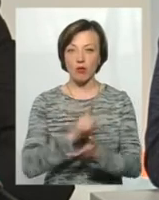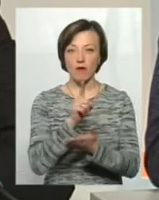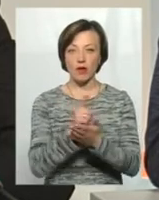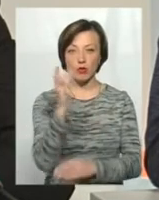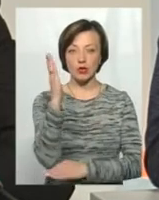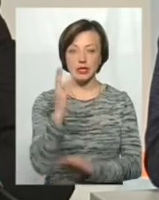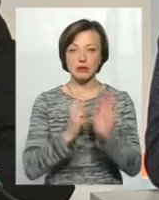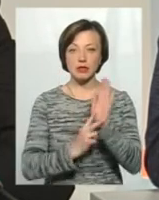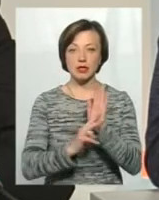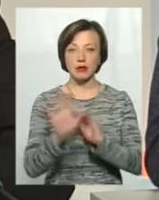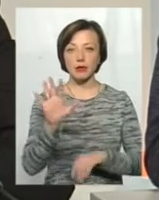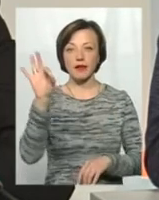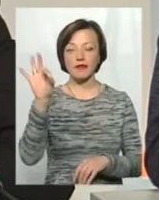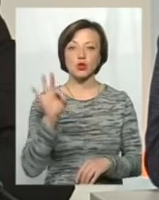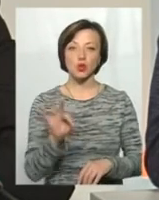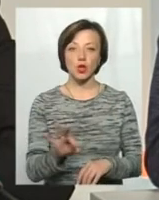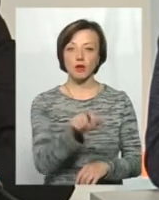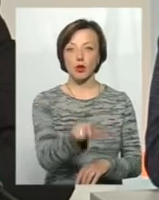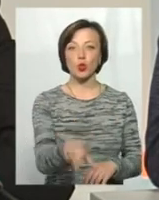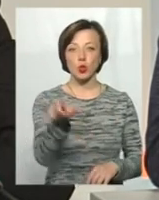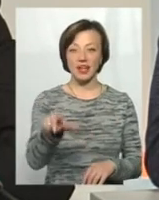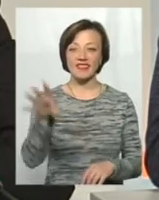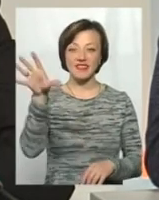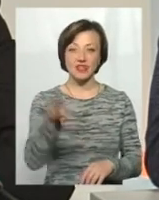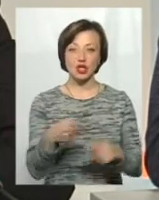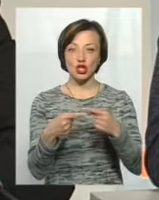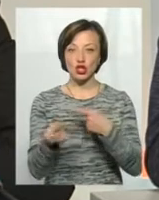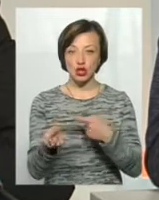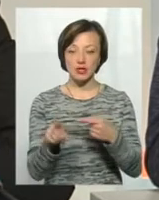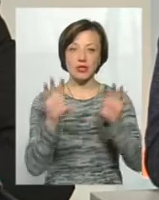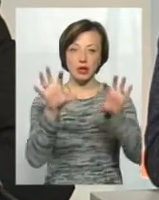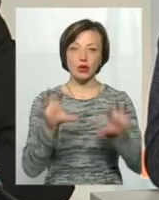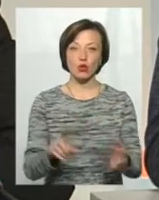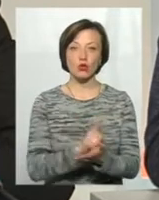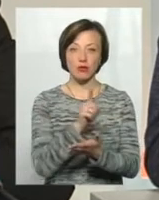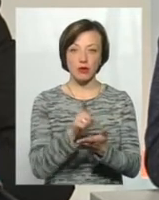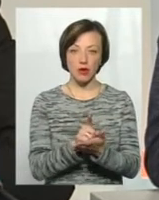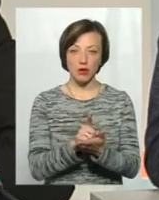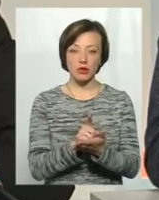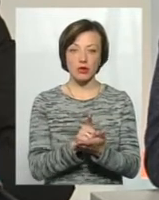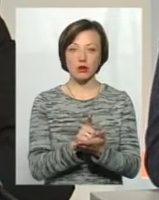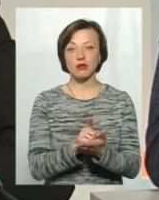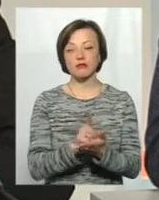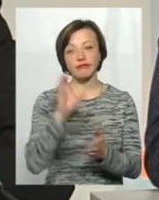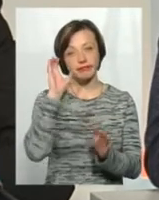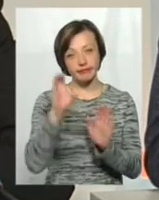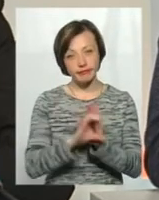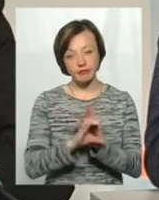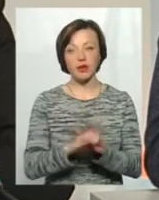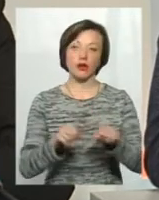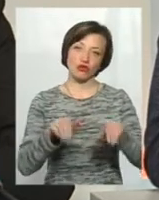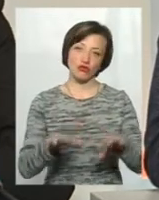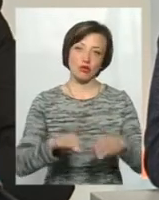проголосувати 75% мешканців. Всі інші, вони за законом мають підкоритись рішенню